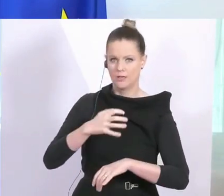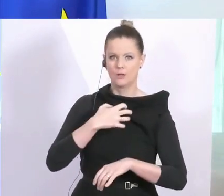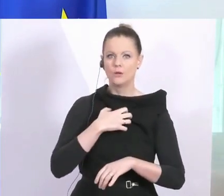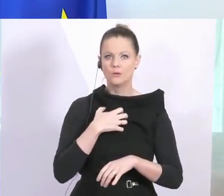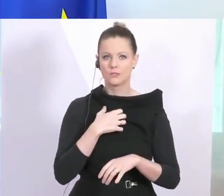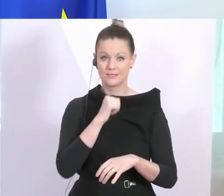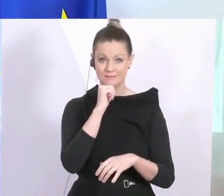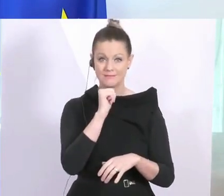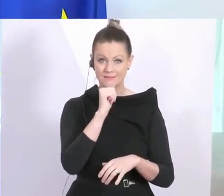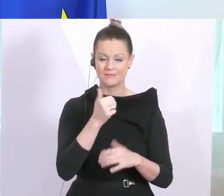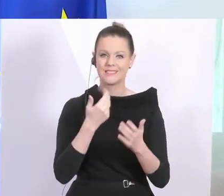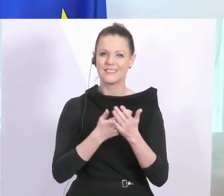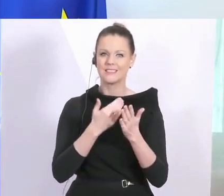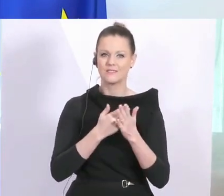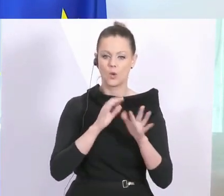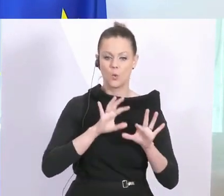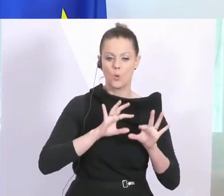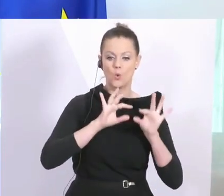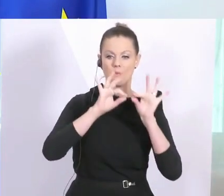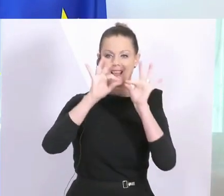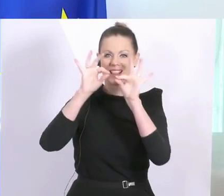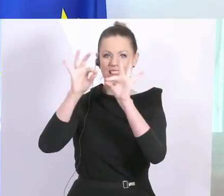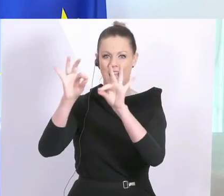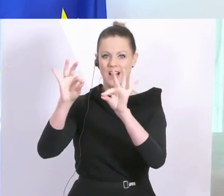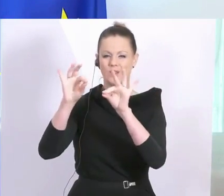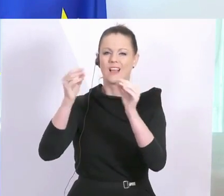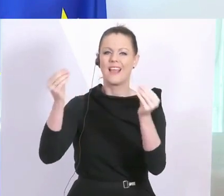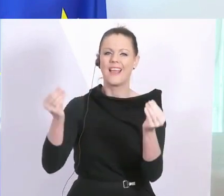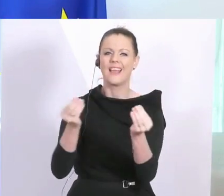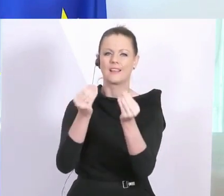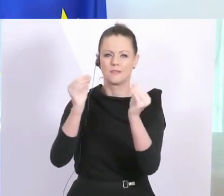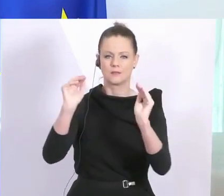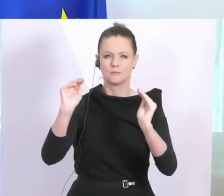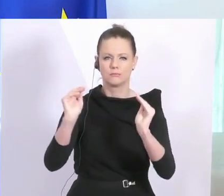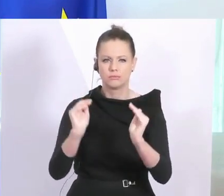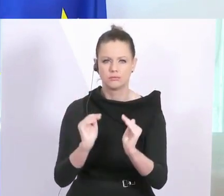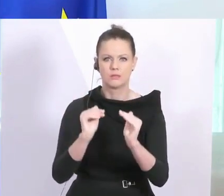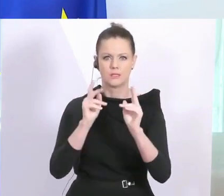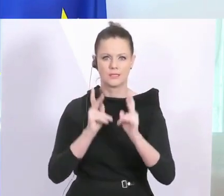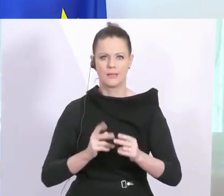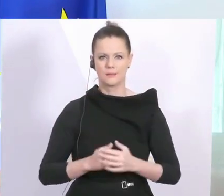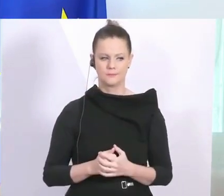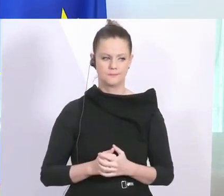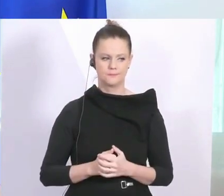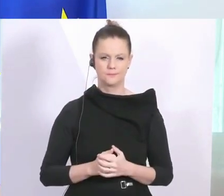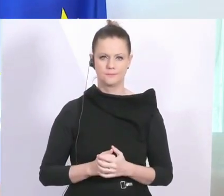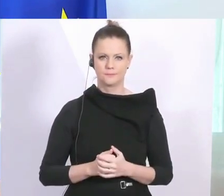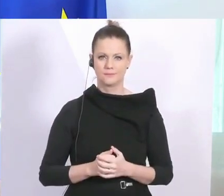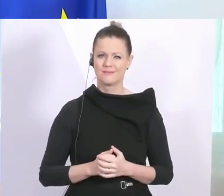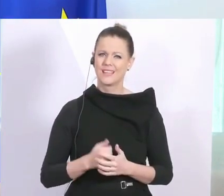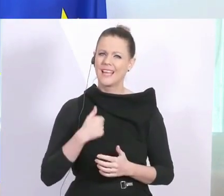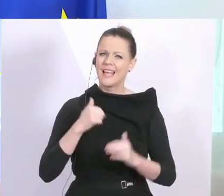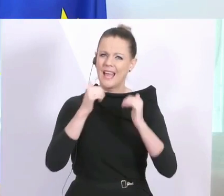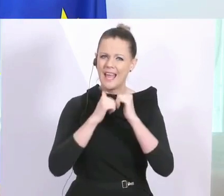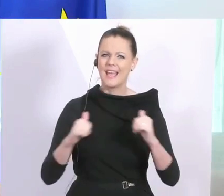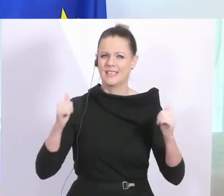kann und die Übertragung durch die Luft etwas reduziert wird. Ich sage ganz explizit dazu, und das